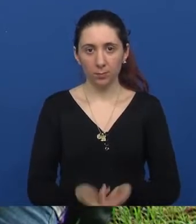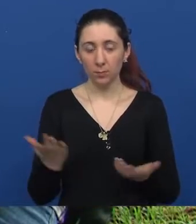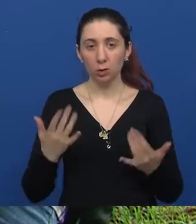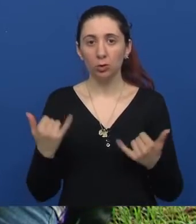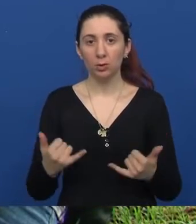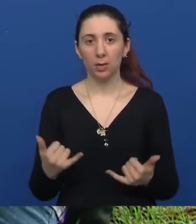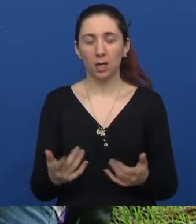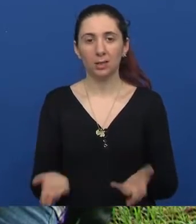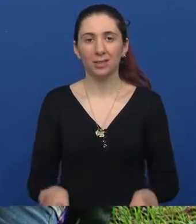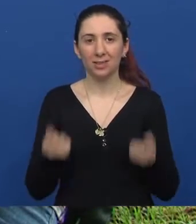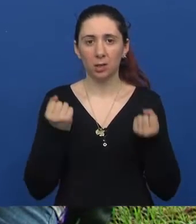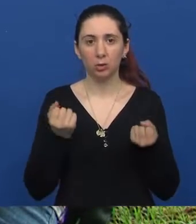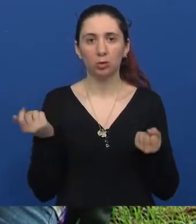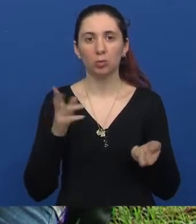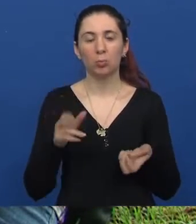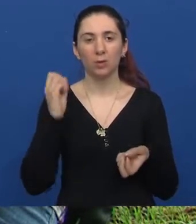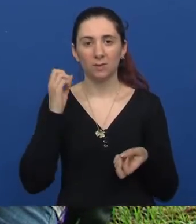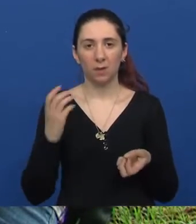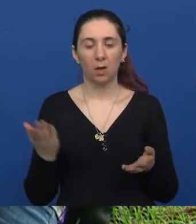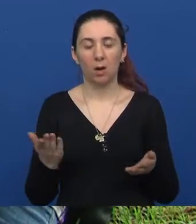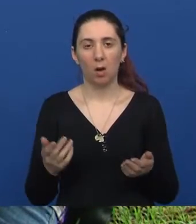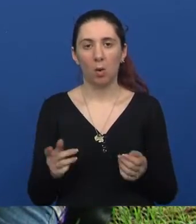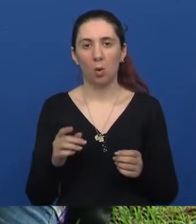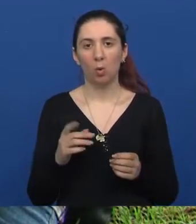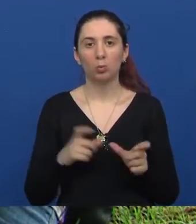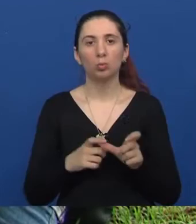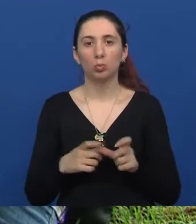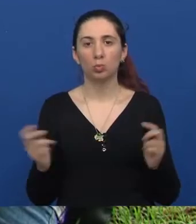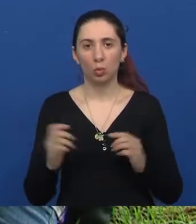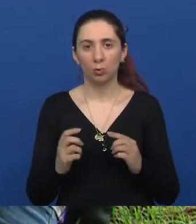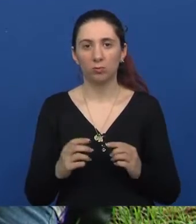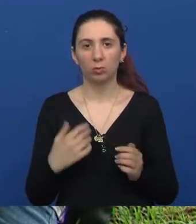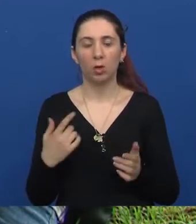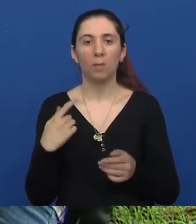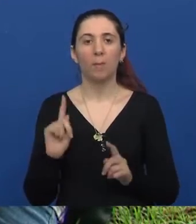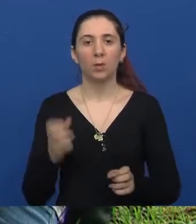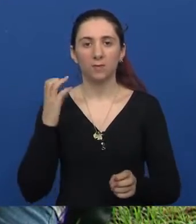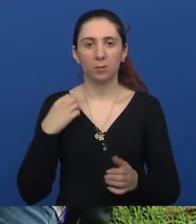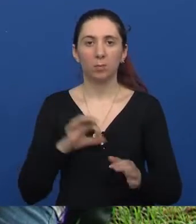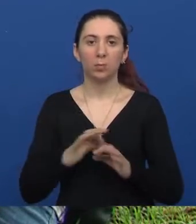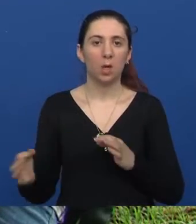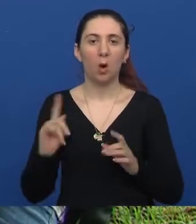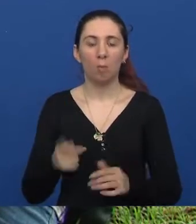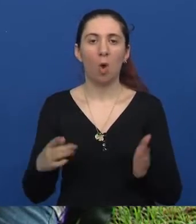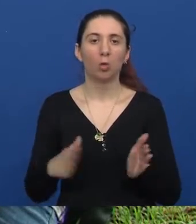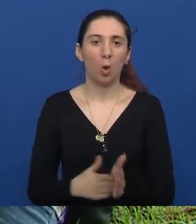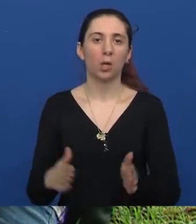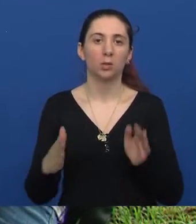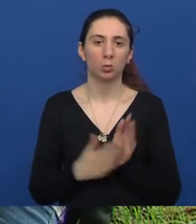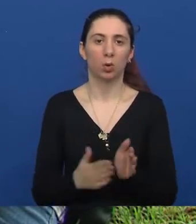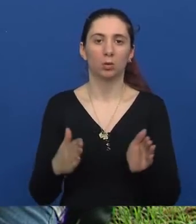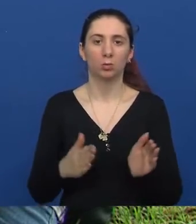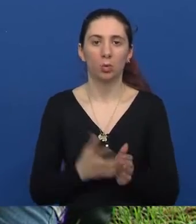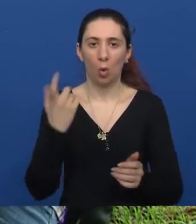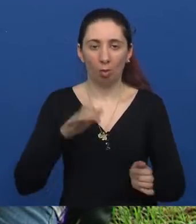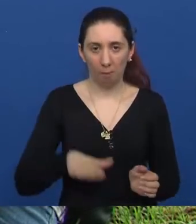danas onako nešto najteže, za čim se moraš slučavati? Najteže su mi dokazivanja. Stalno moraš dokazivat nešto, evo,